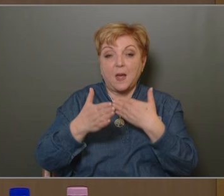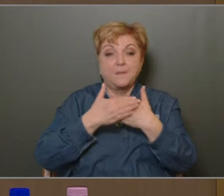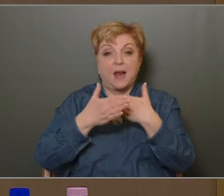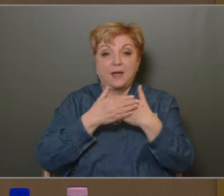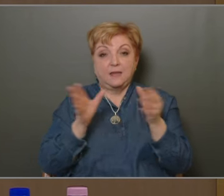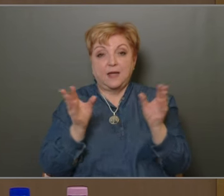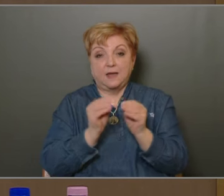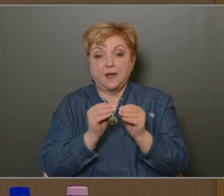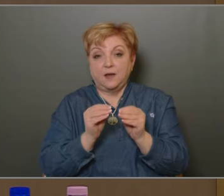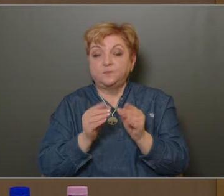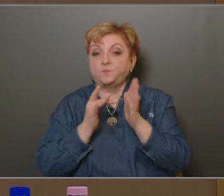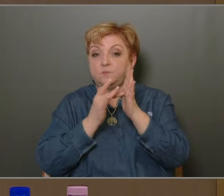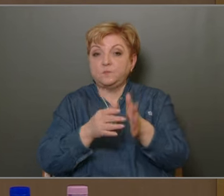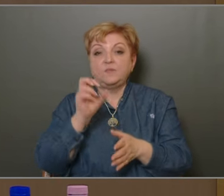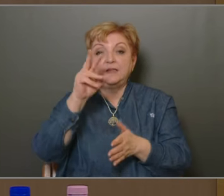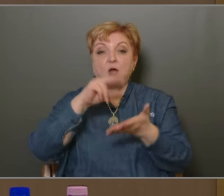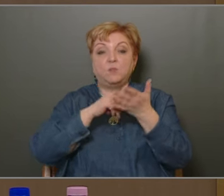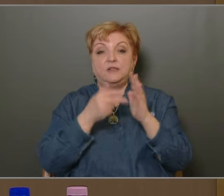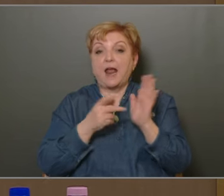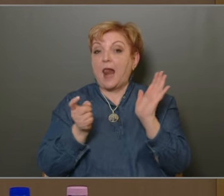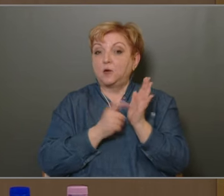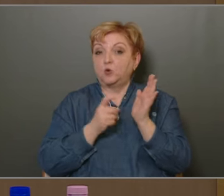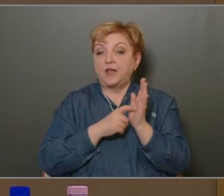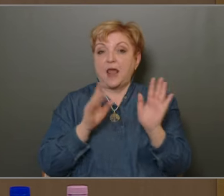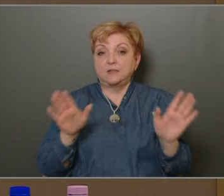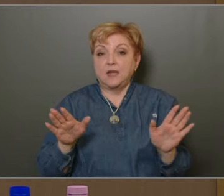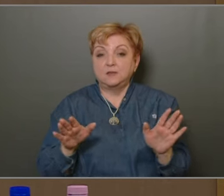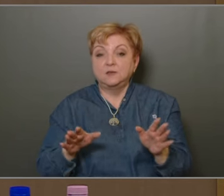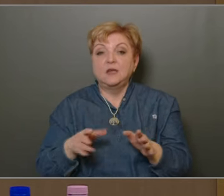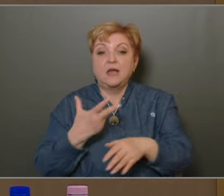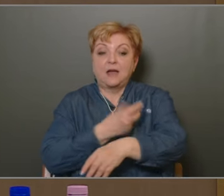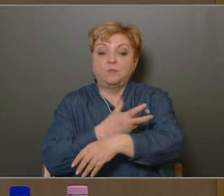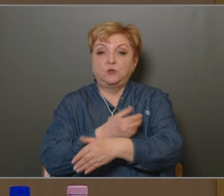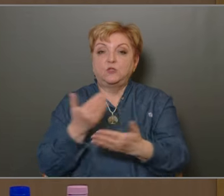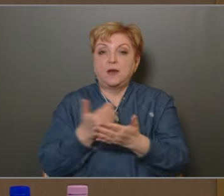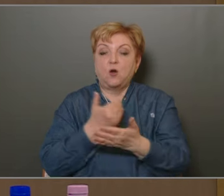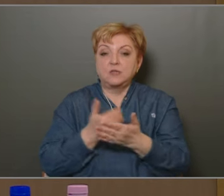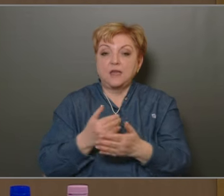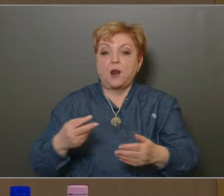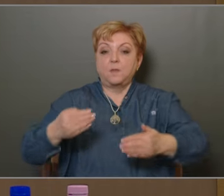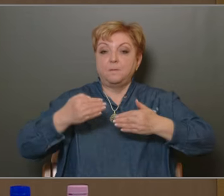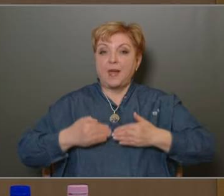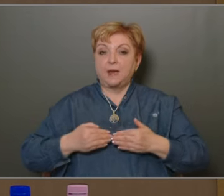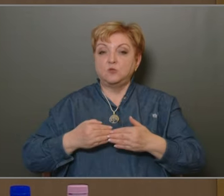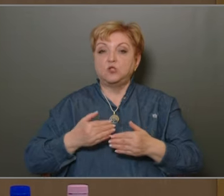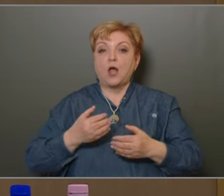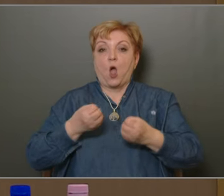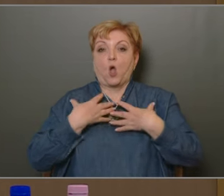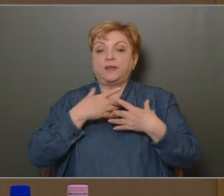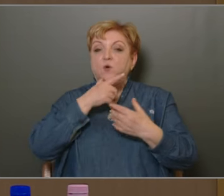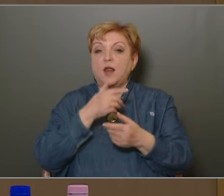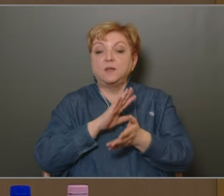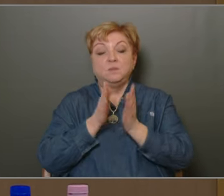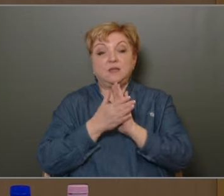mellétetekkel. Leszögezhető, hogy a 13. elkötelezett a tekintetben, hogy a kábítószerhasználat megerőzése hatékony legyen.